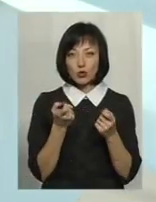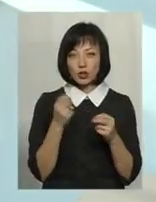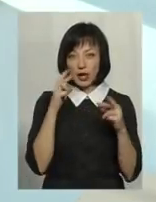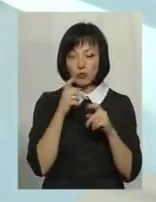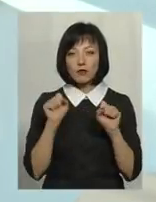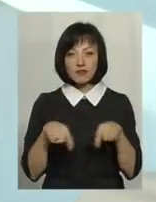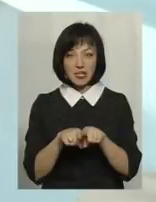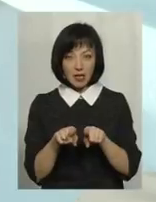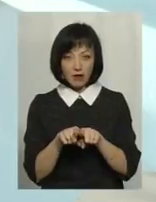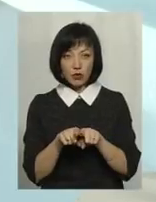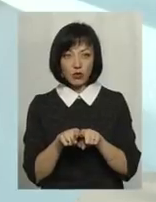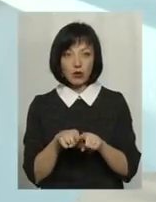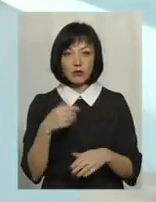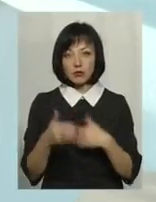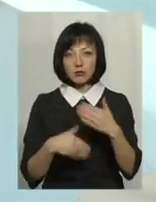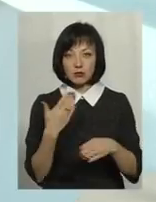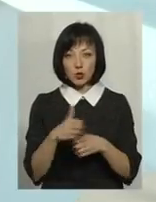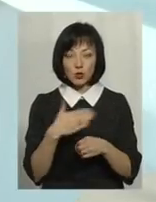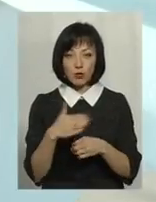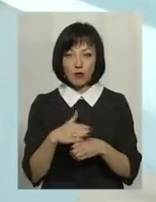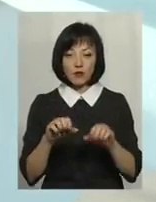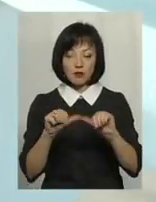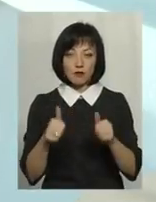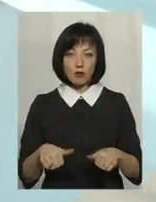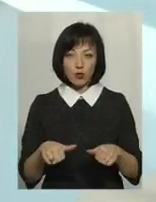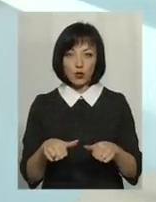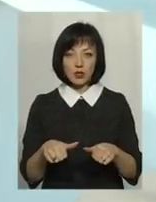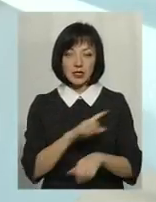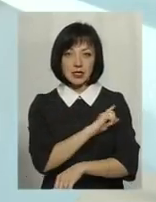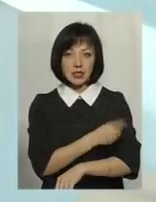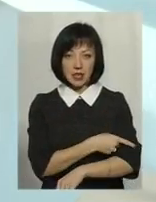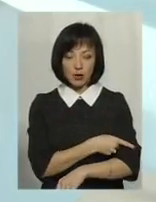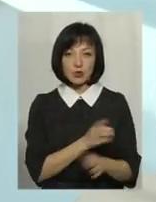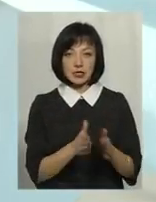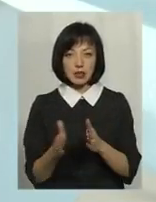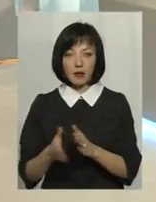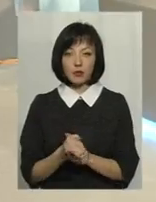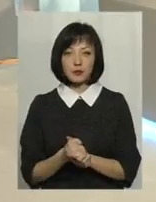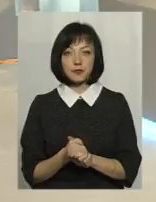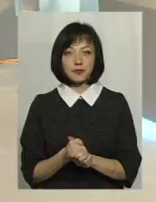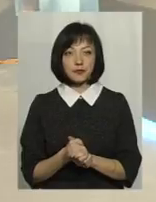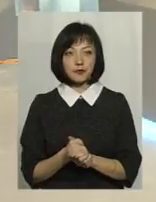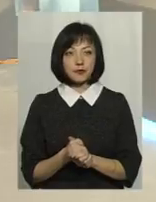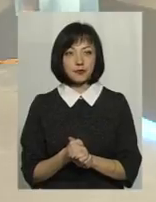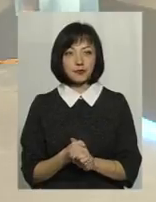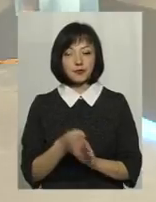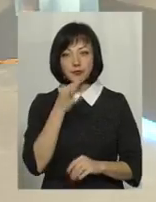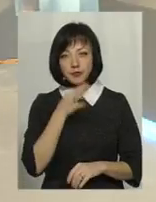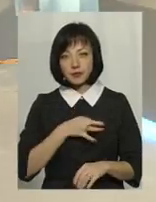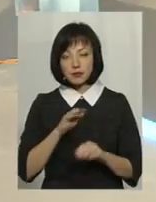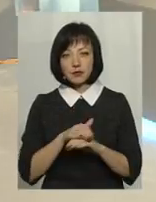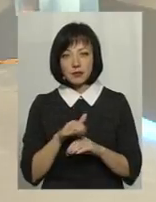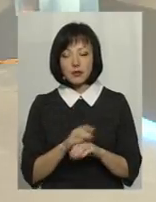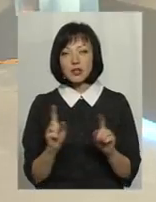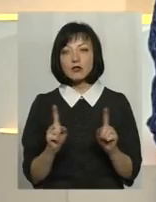хибно, то вони все рівно крок за кроком сформулюють дуже сильну потужну систему. Скажіть, будь ласка, що